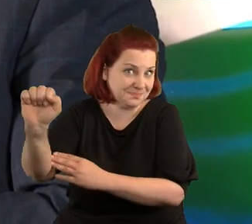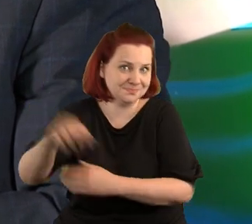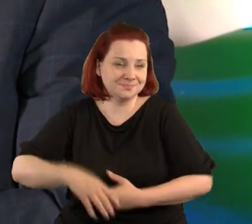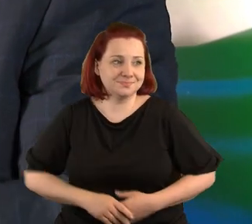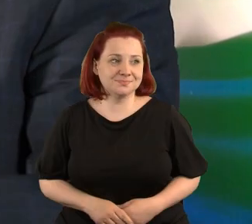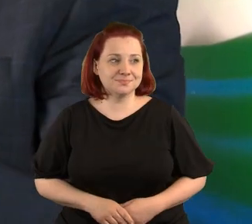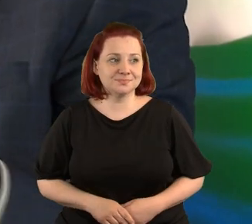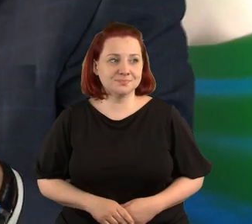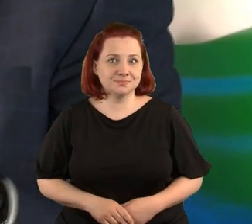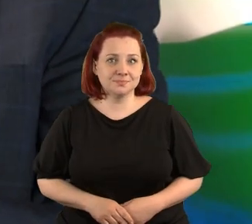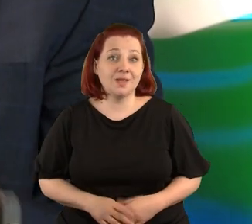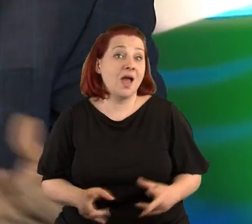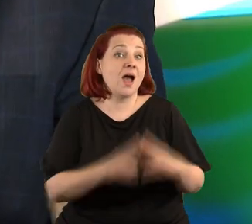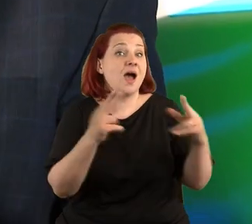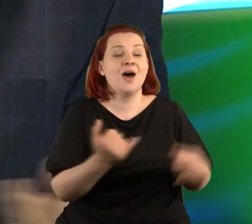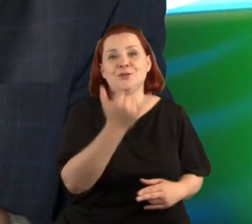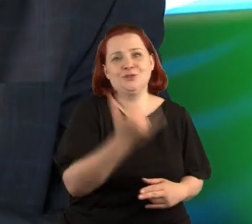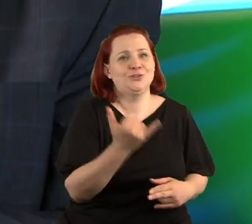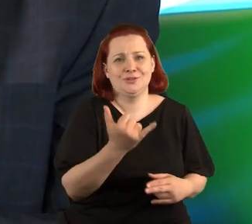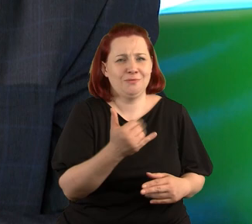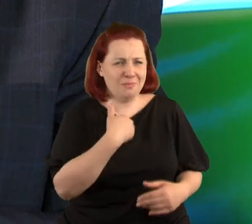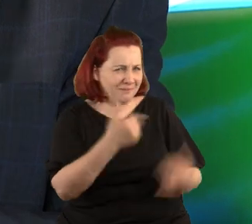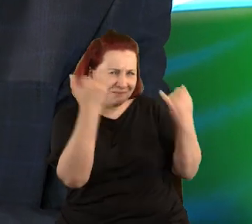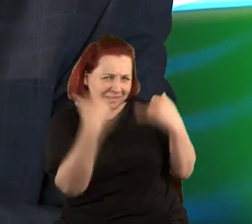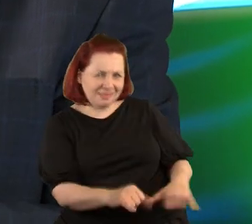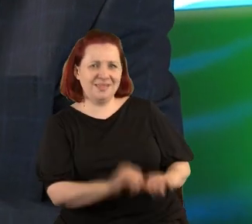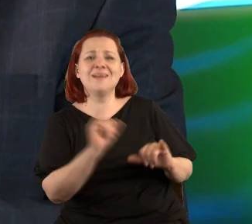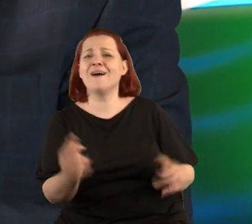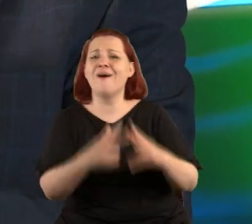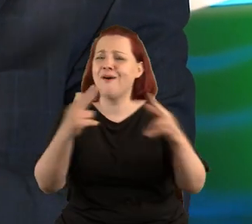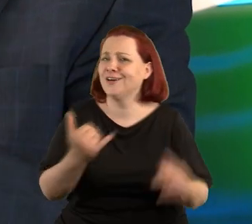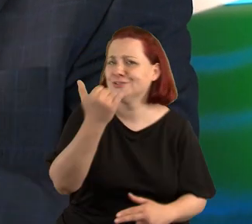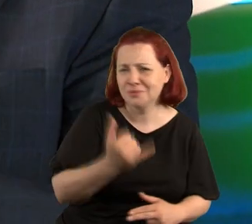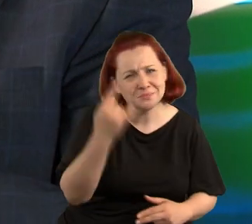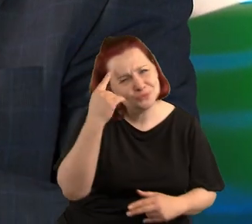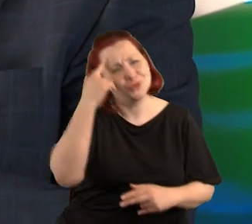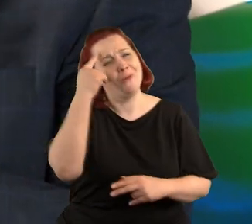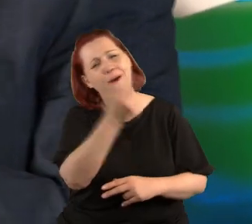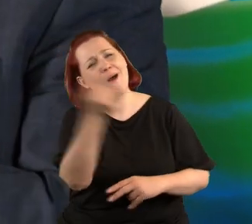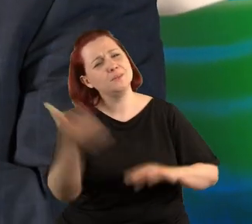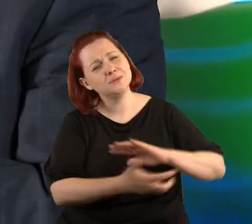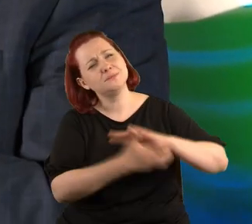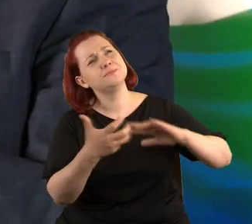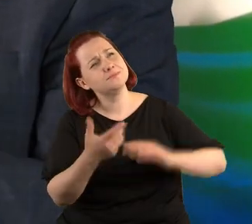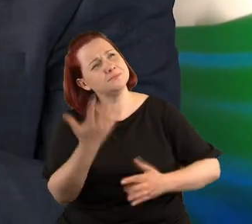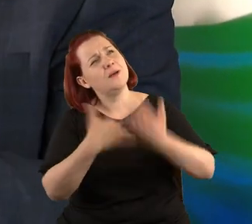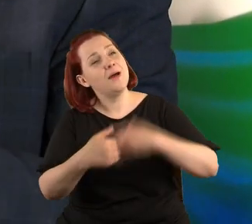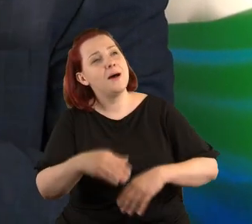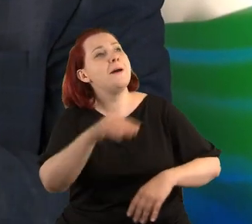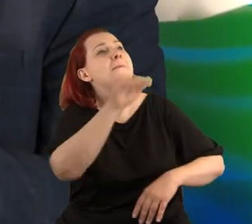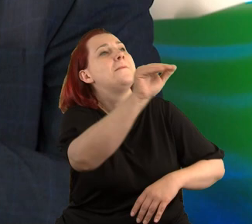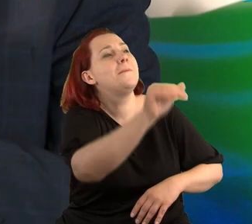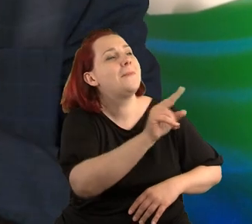A przecież w dzieciństwie nie tak bywało. Jak jest w dzieciństwie? Przypomnijcie sobie. Mamo,